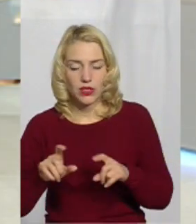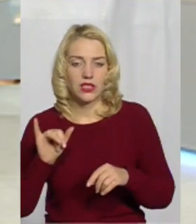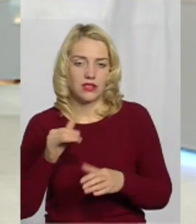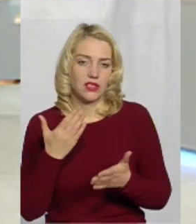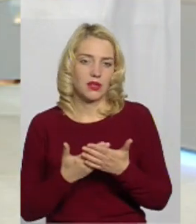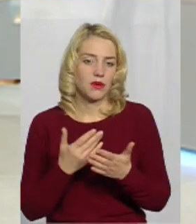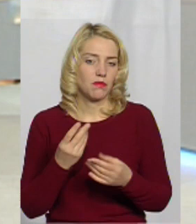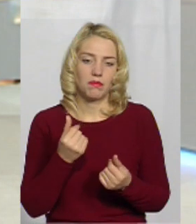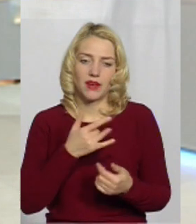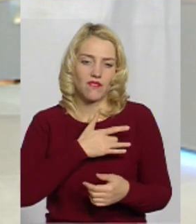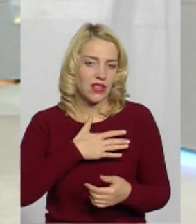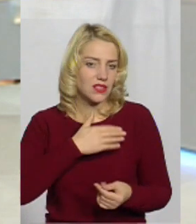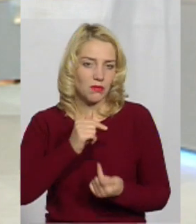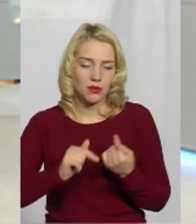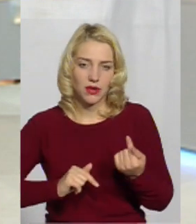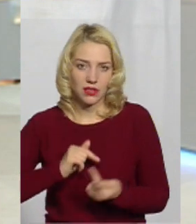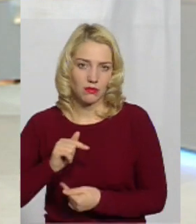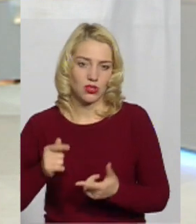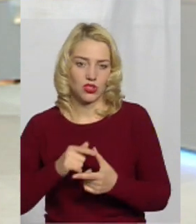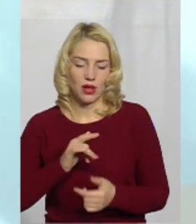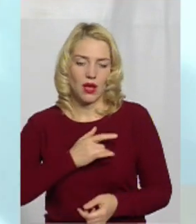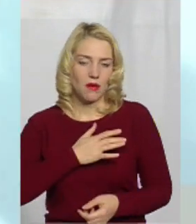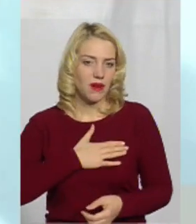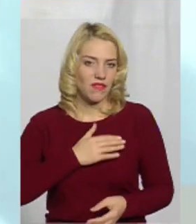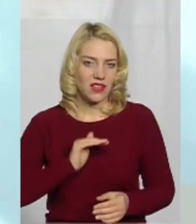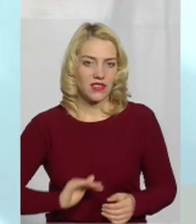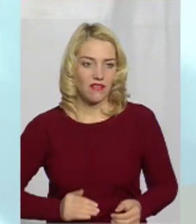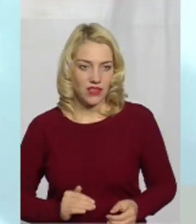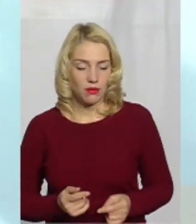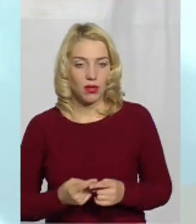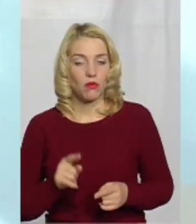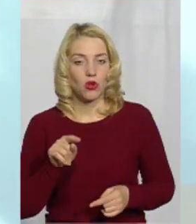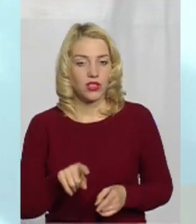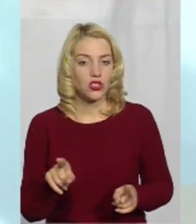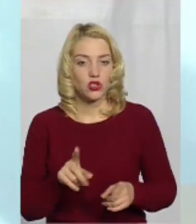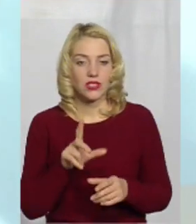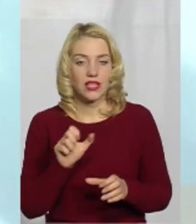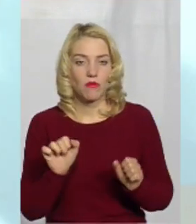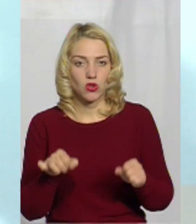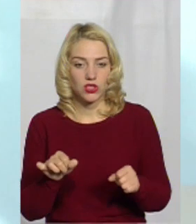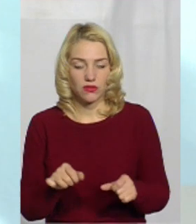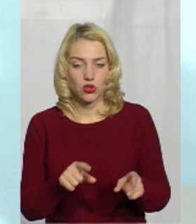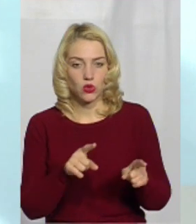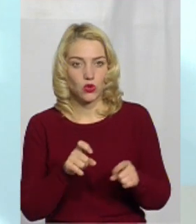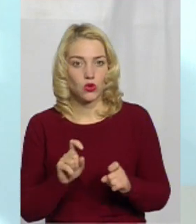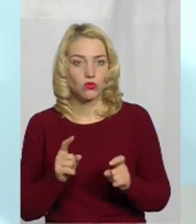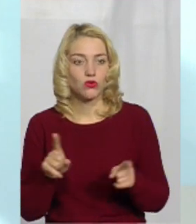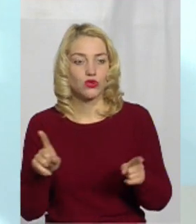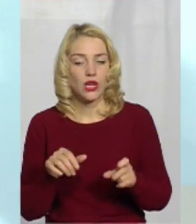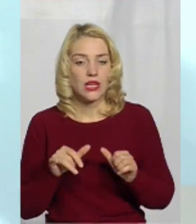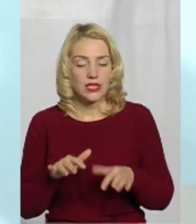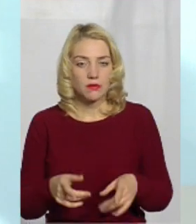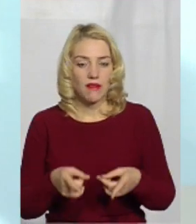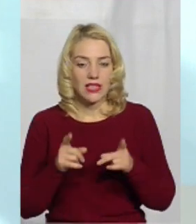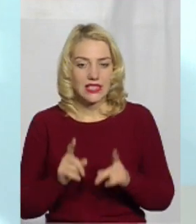підприємці, приватні фірми про те, що за можливістю долучитися, тому що справа